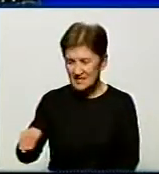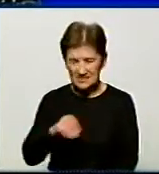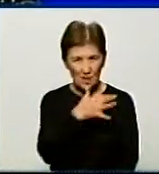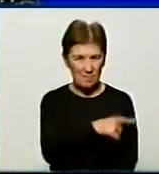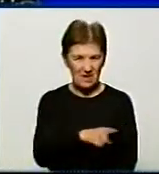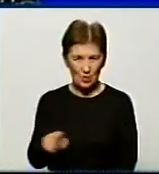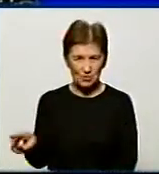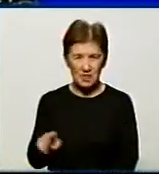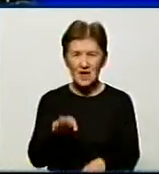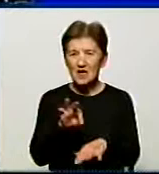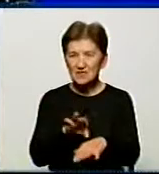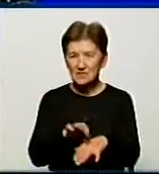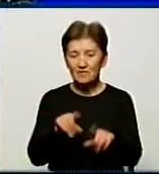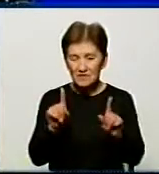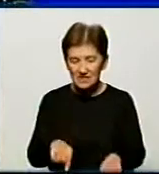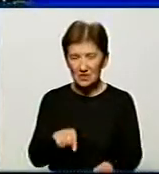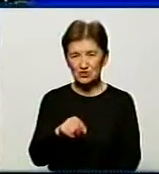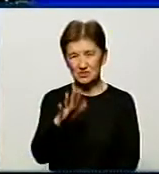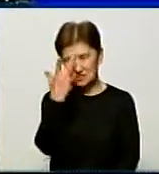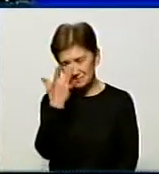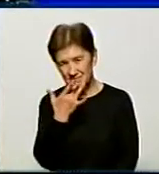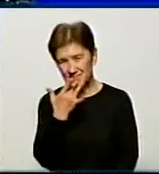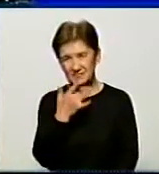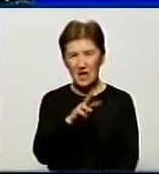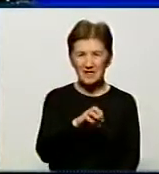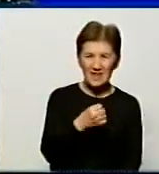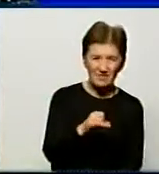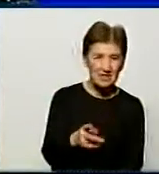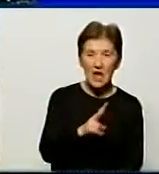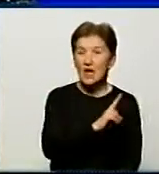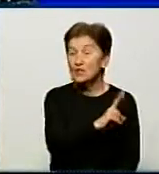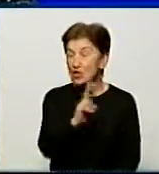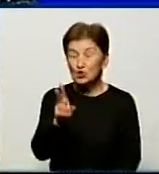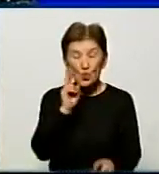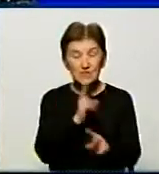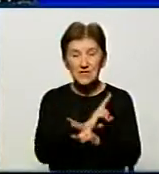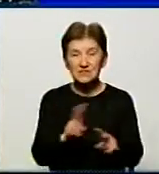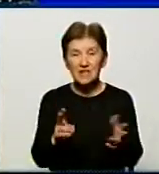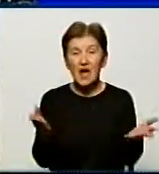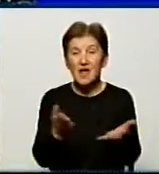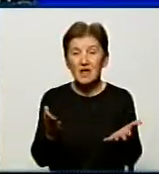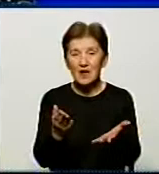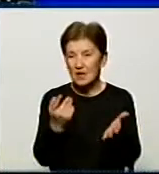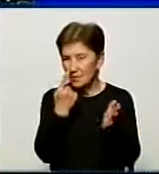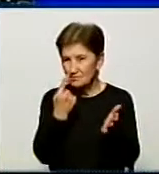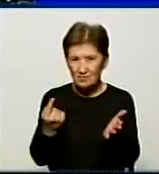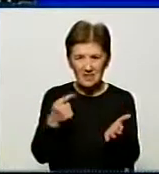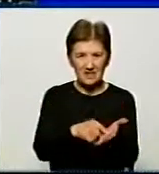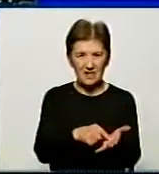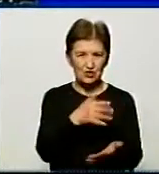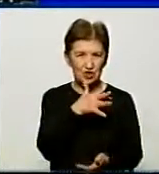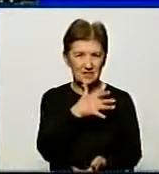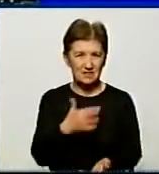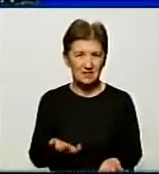ж кажу, захворіти можна і в травні, і в липні. Ніхто ж не знає, коли прийде, скажімо так, час.